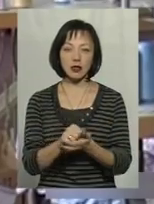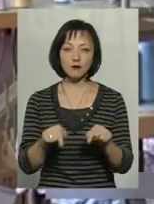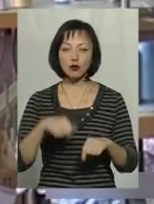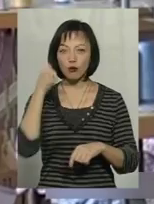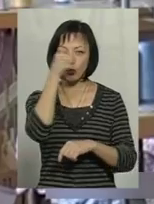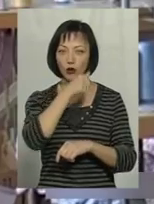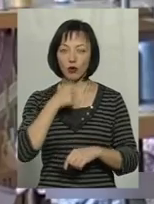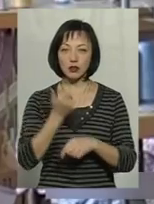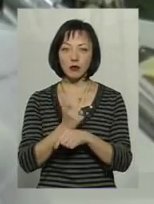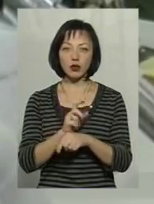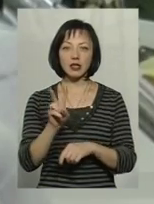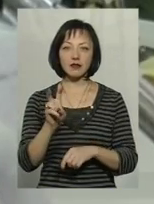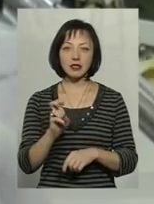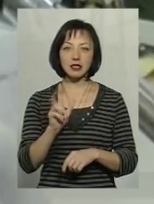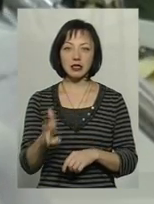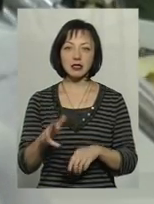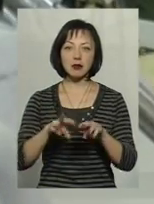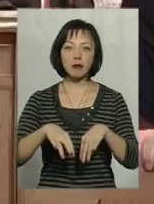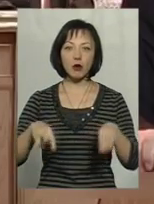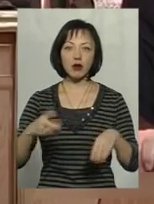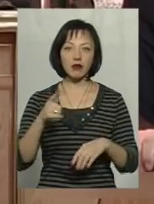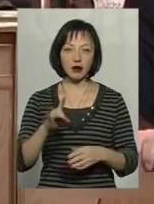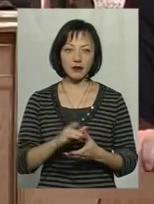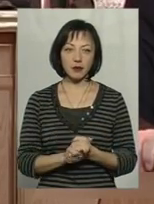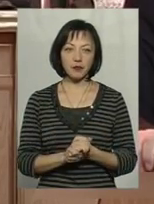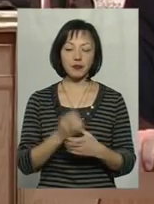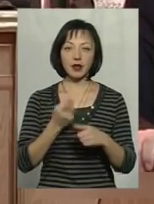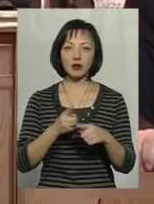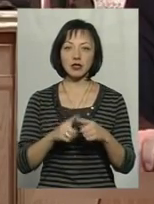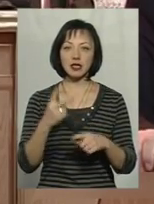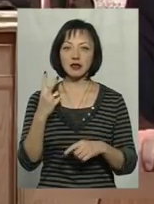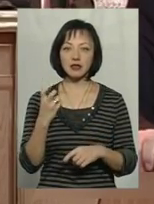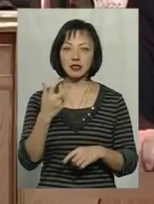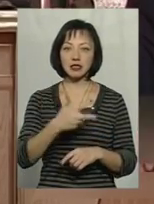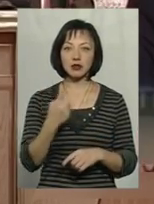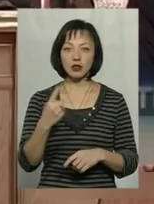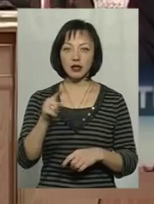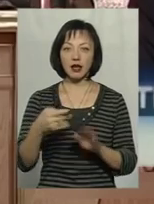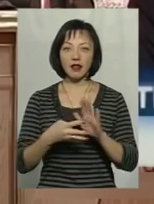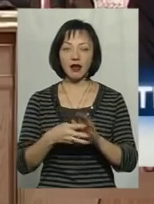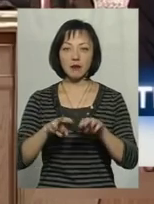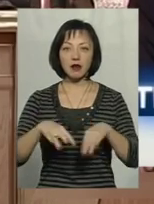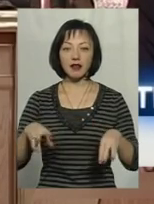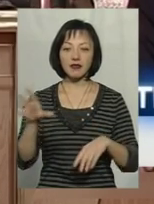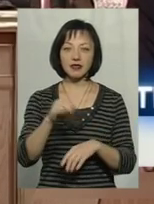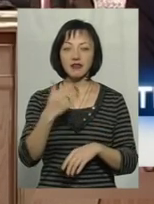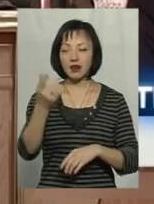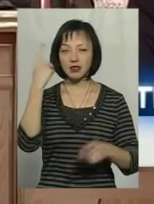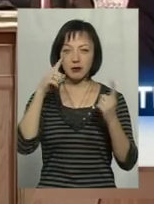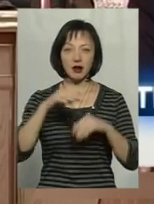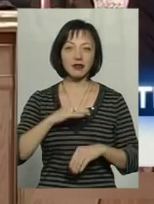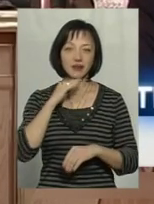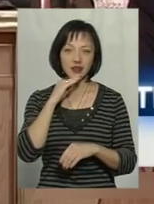у цьому році понад 230 мільйонів гривень. Оцього 231,9 мільйона висадить на всі ті ваші забаганки, які